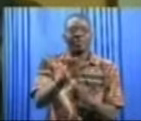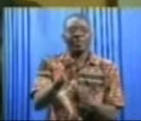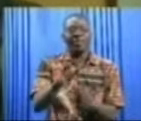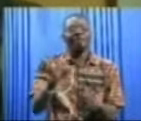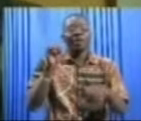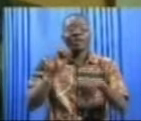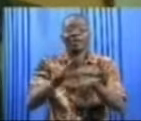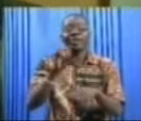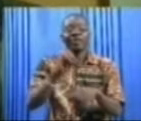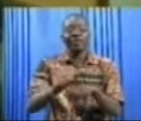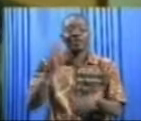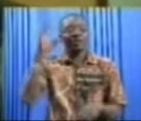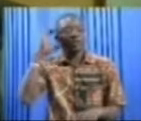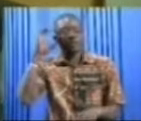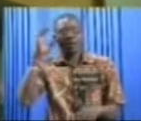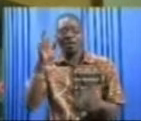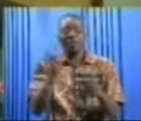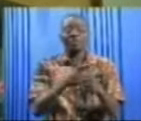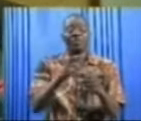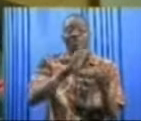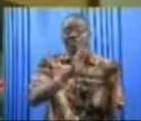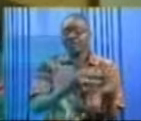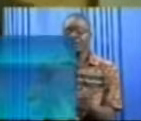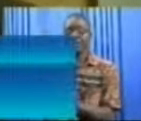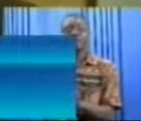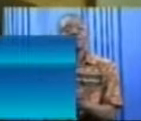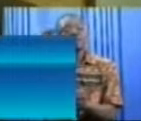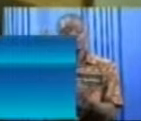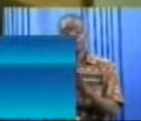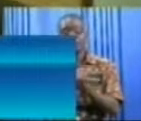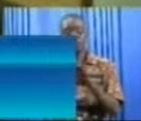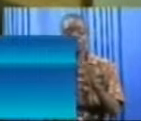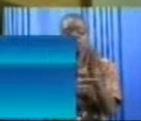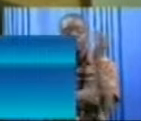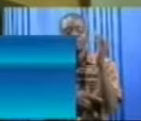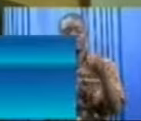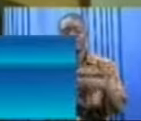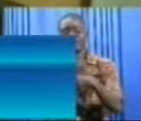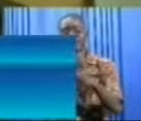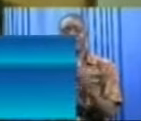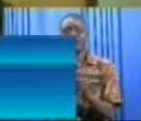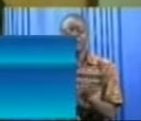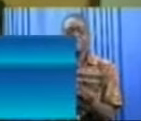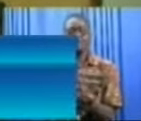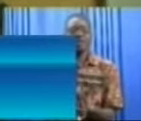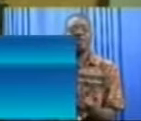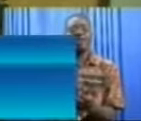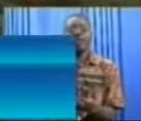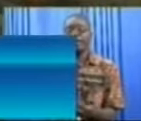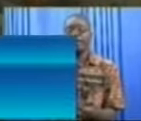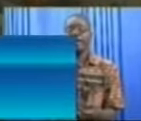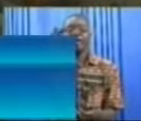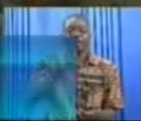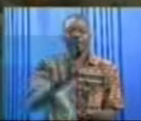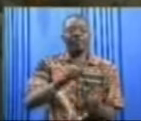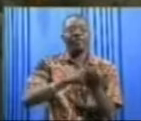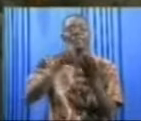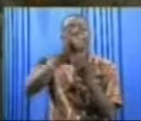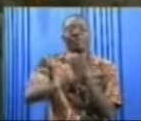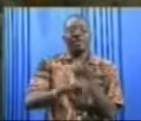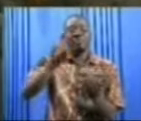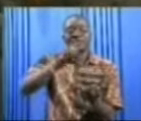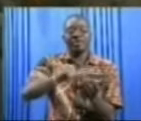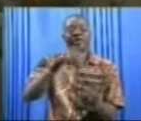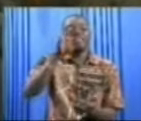est la plus vieille organisation de la sous-région, créée en 1959, précisément le 29 mai 1959. Donc l'autorité